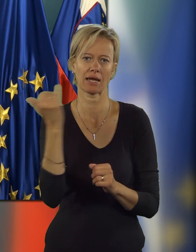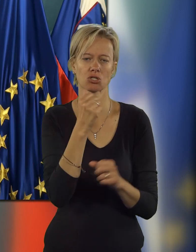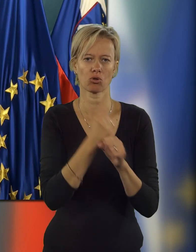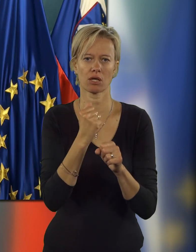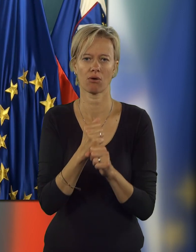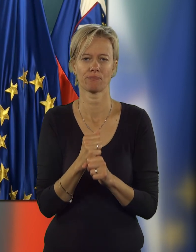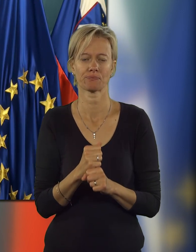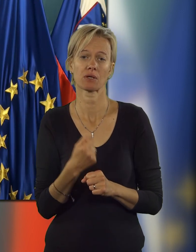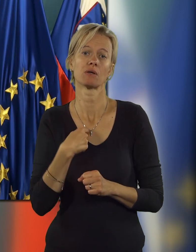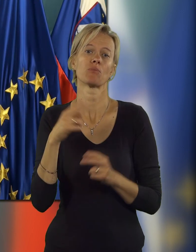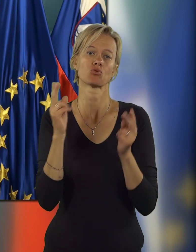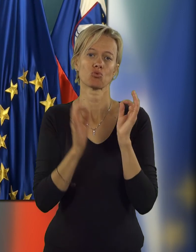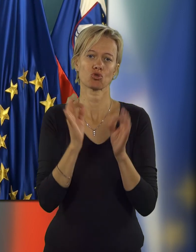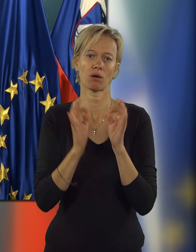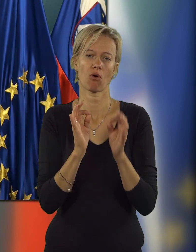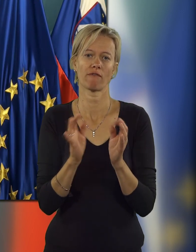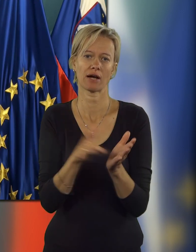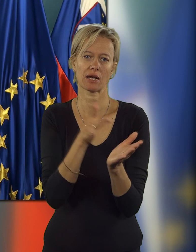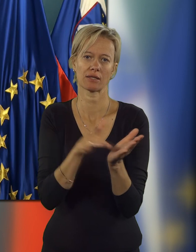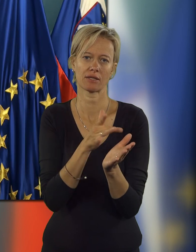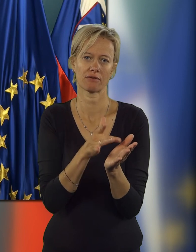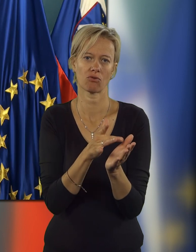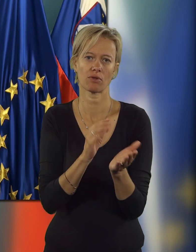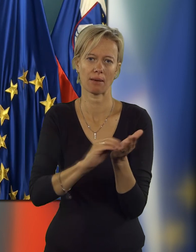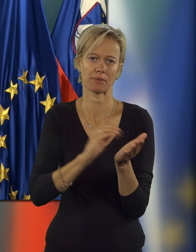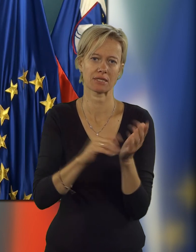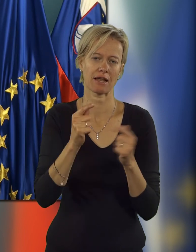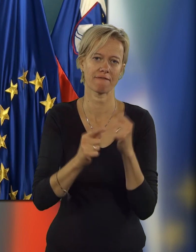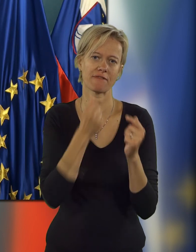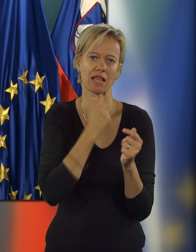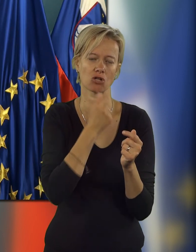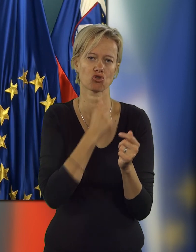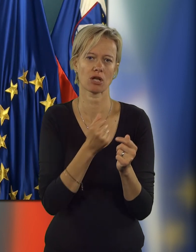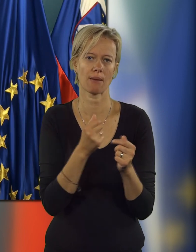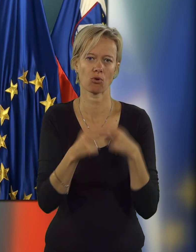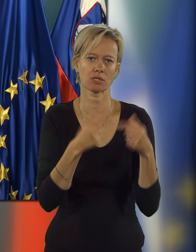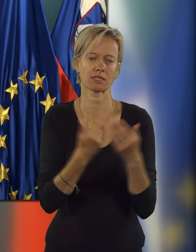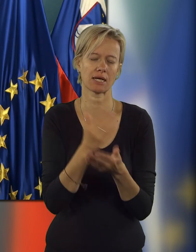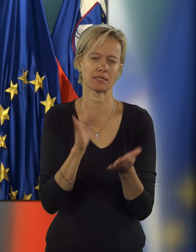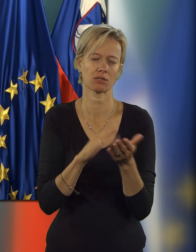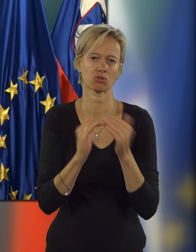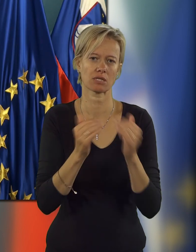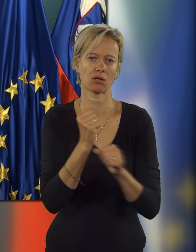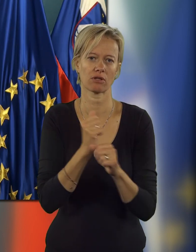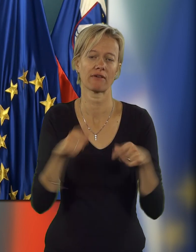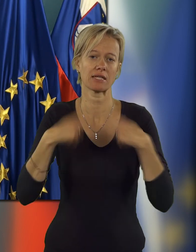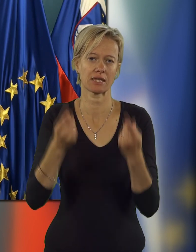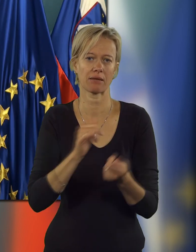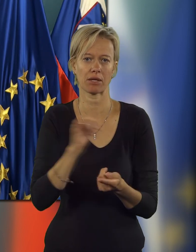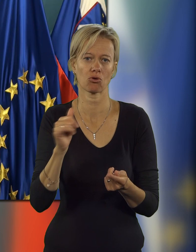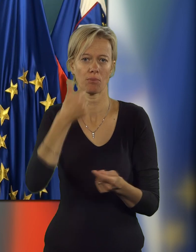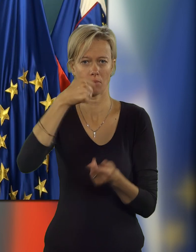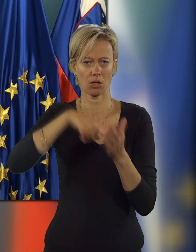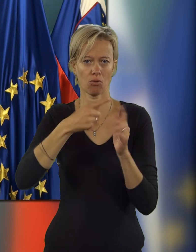upravljali terensko delo. Z kratka, poskušamo tudi v gradivu so napisane finančne posledice za centra za